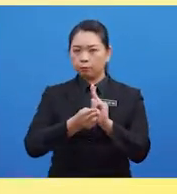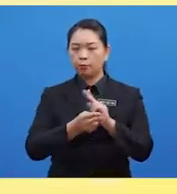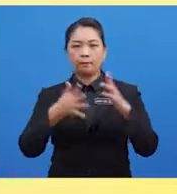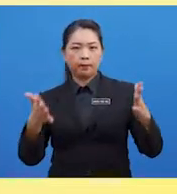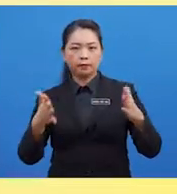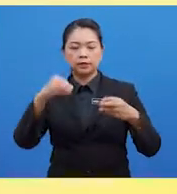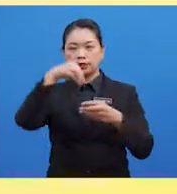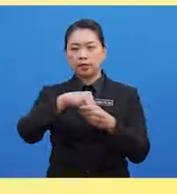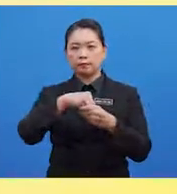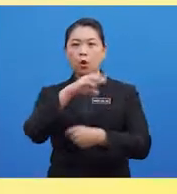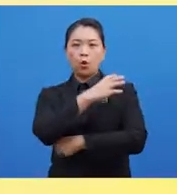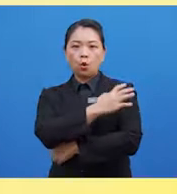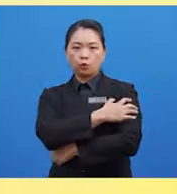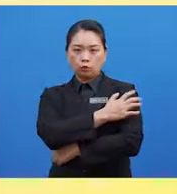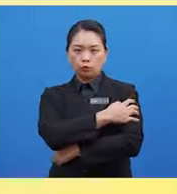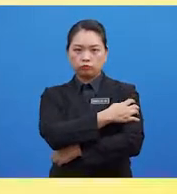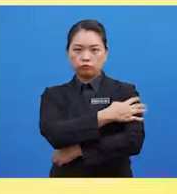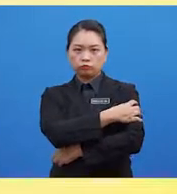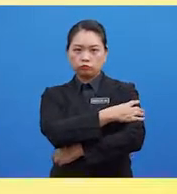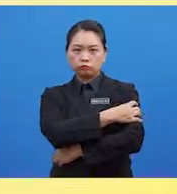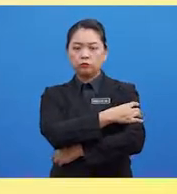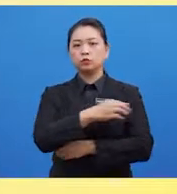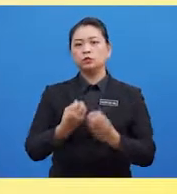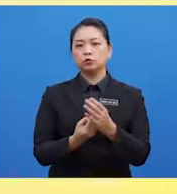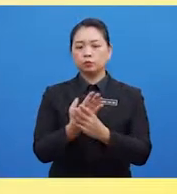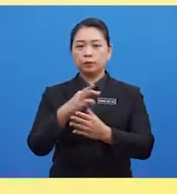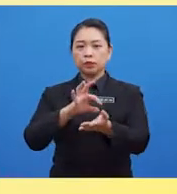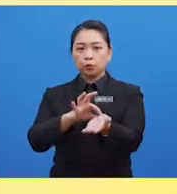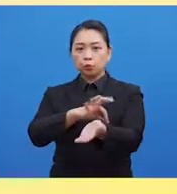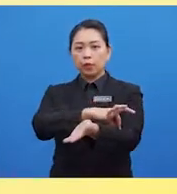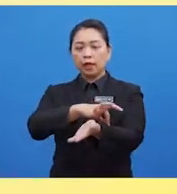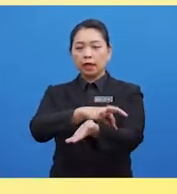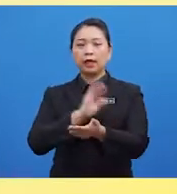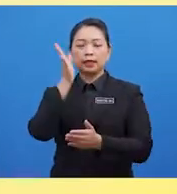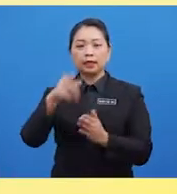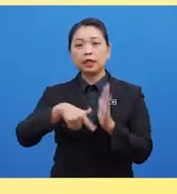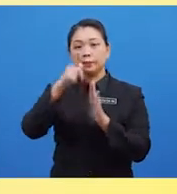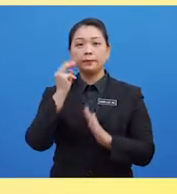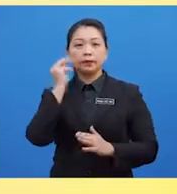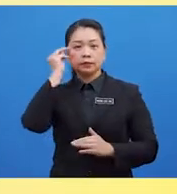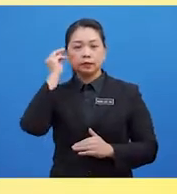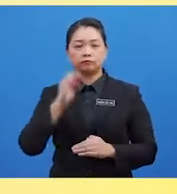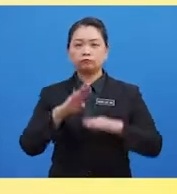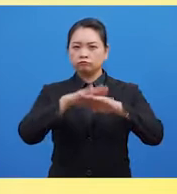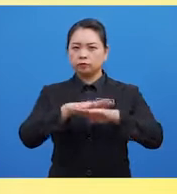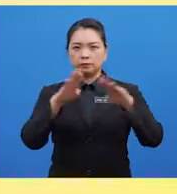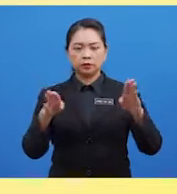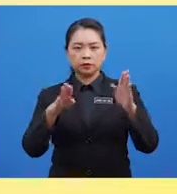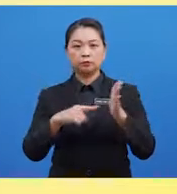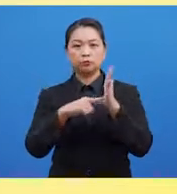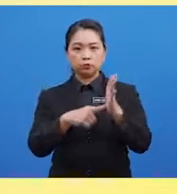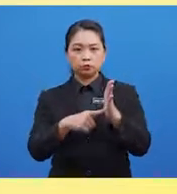Besar Dalam Otot Dan Pertumbuhan Tulang Akan Menjadi Rangka Lebih Matam Perbezaan Dalam Penonjolan